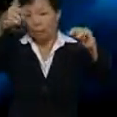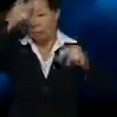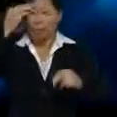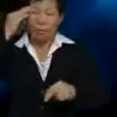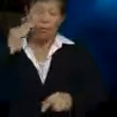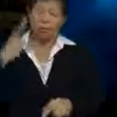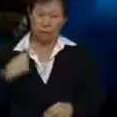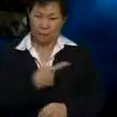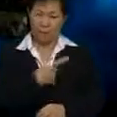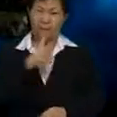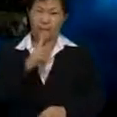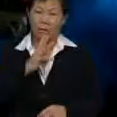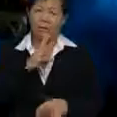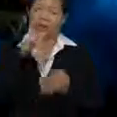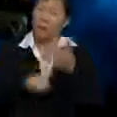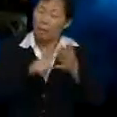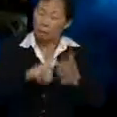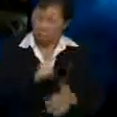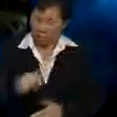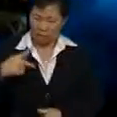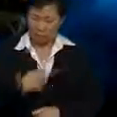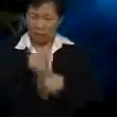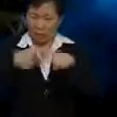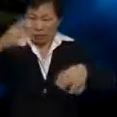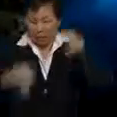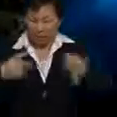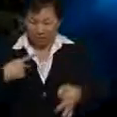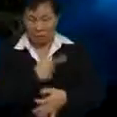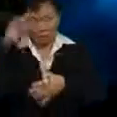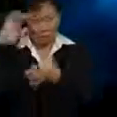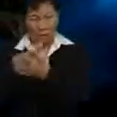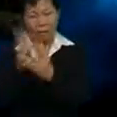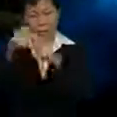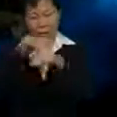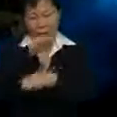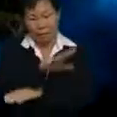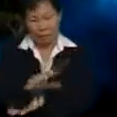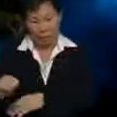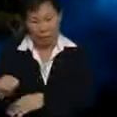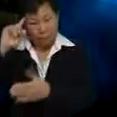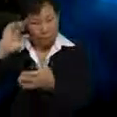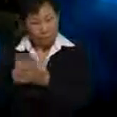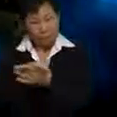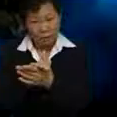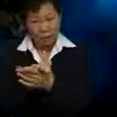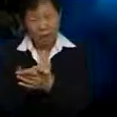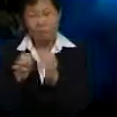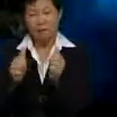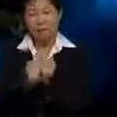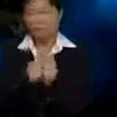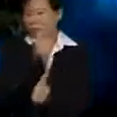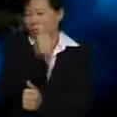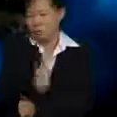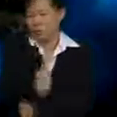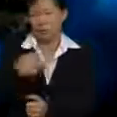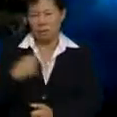walau apapun agama kita, tapi kalau kita yakin kepadanya dan percaya kepadanya, secara otomatik